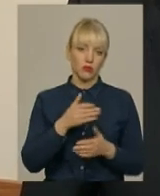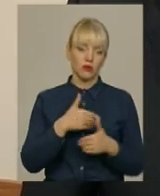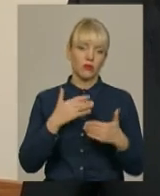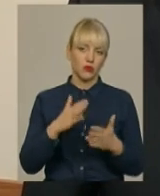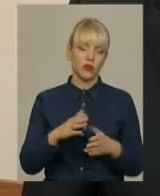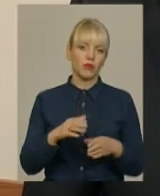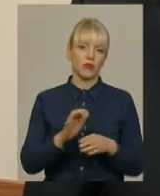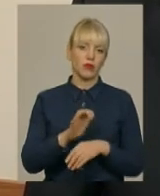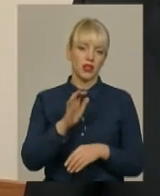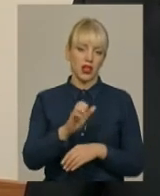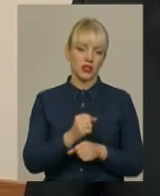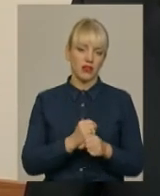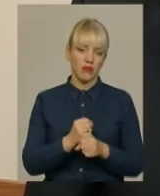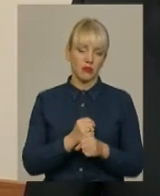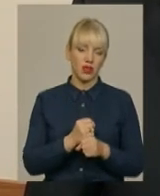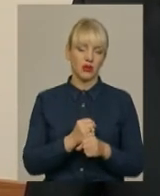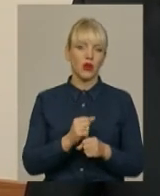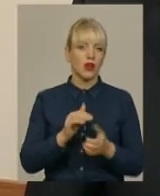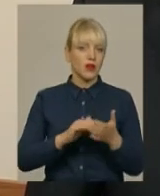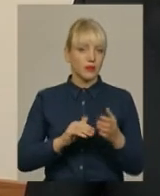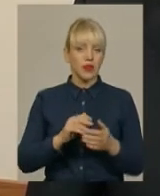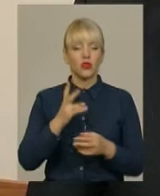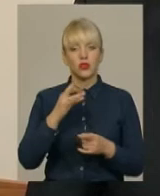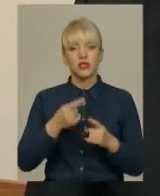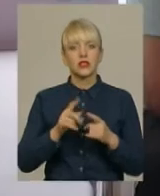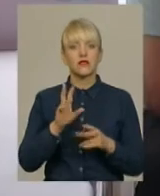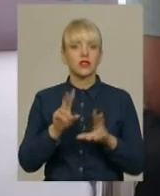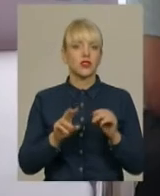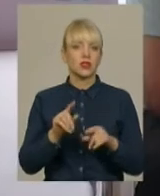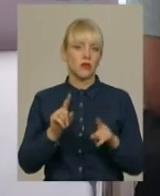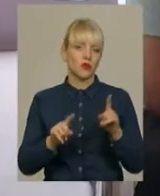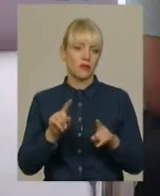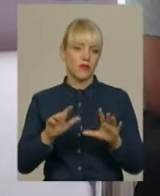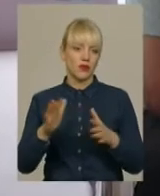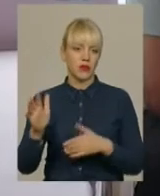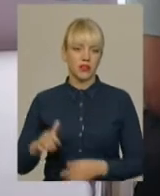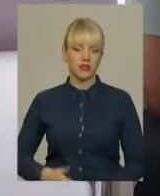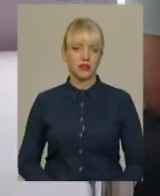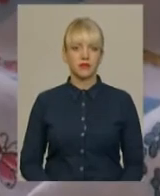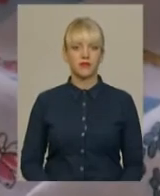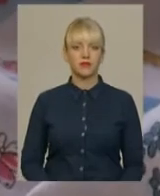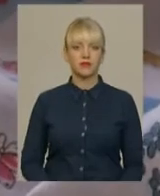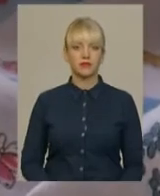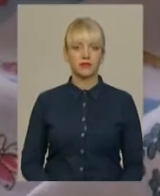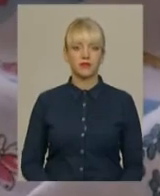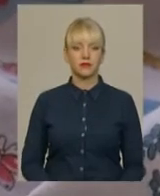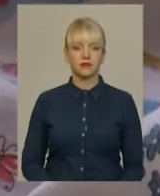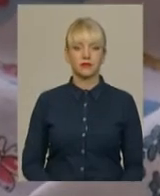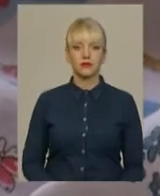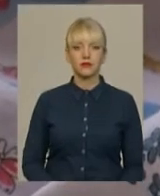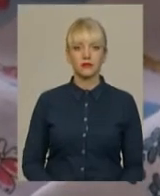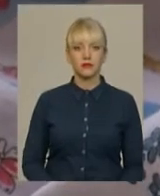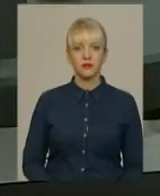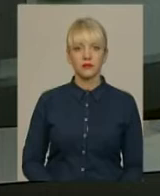посилати в аптеку. Це не без того, але це будуть такі поодинокі випадки. Дарина Денисенко, Віктор Кривий, Андрій Лазарук. Новини Поділя.